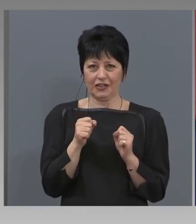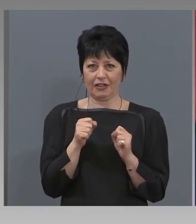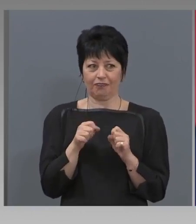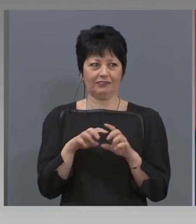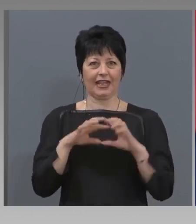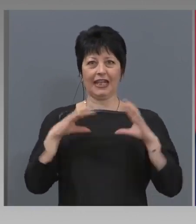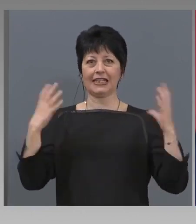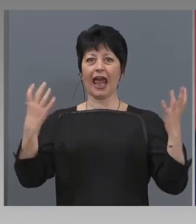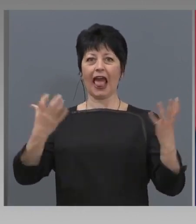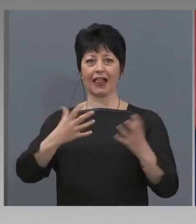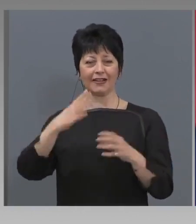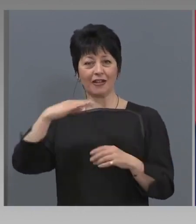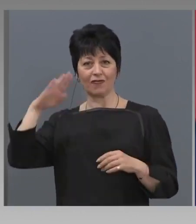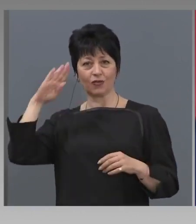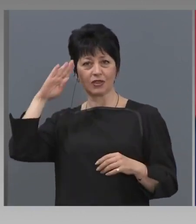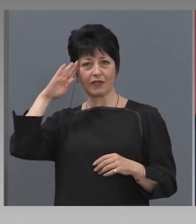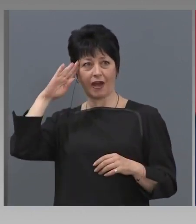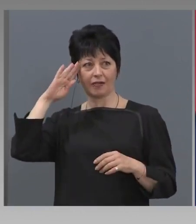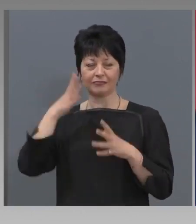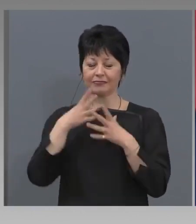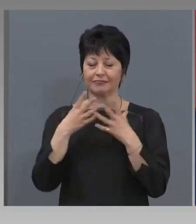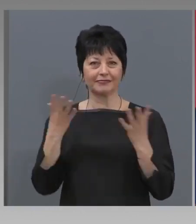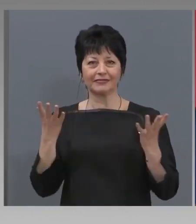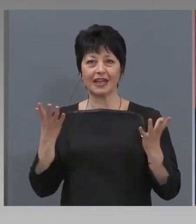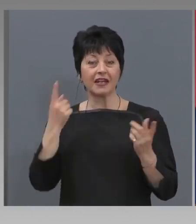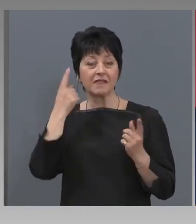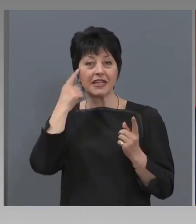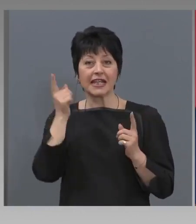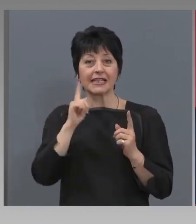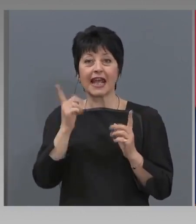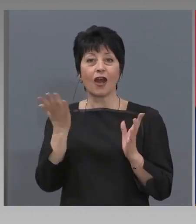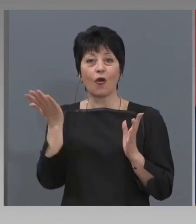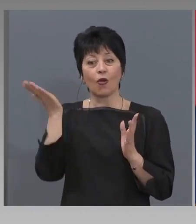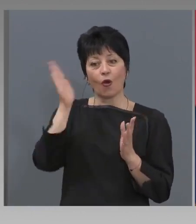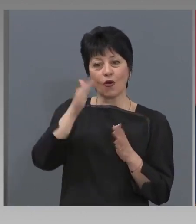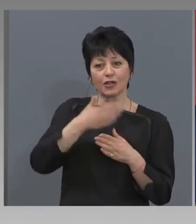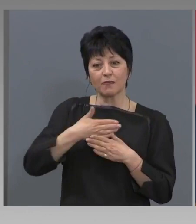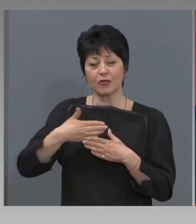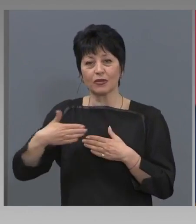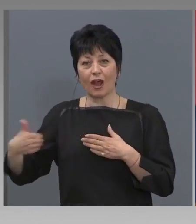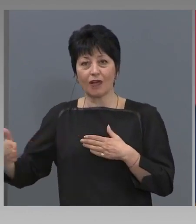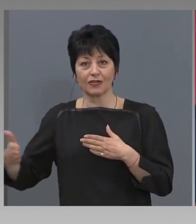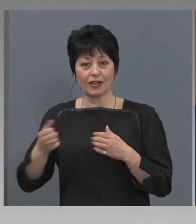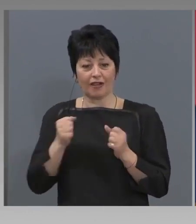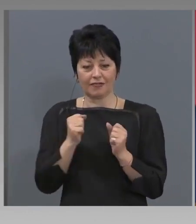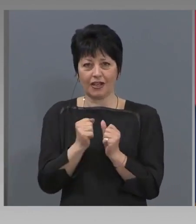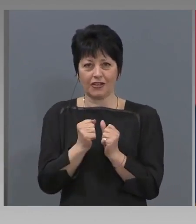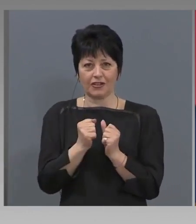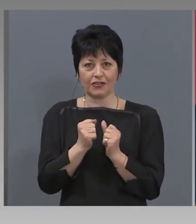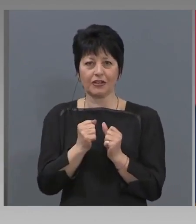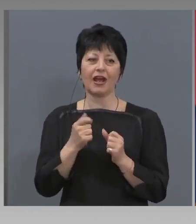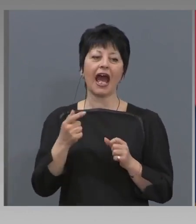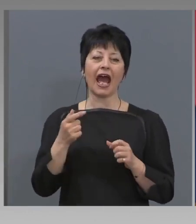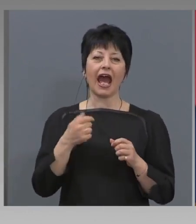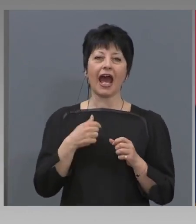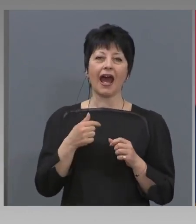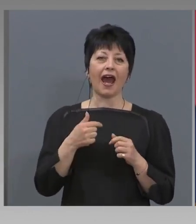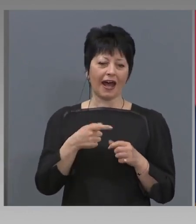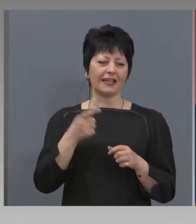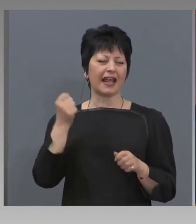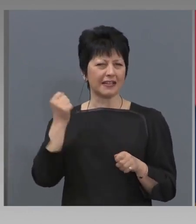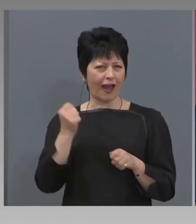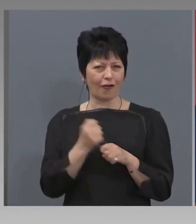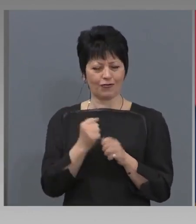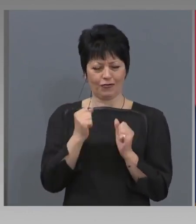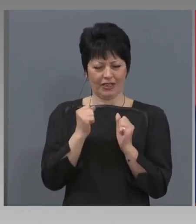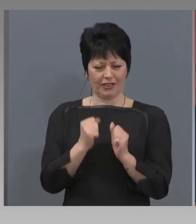цялата войска спихва, защото не знае колко ще ни държат още. Колко ще е задръжката. А те ни държаха нарочно по някако месеца